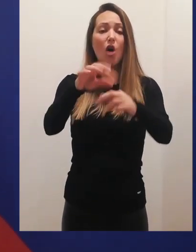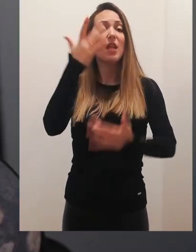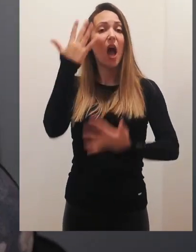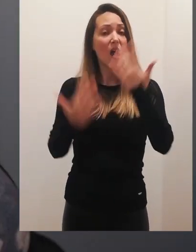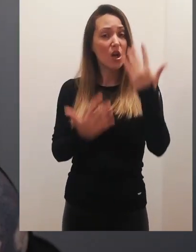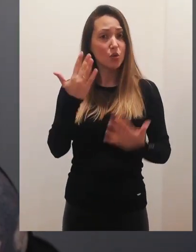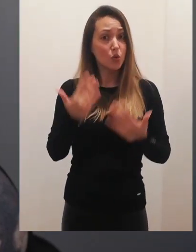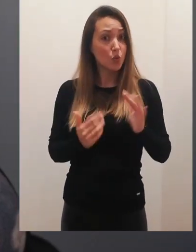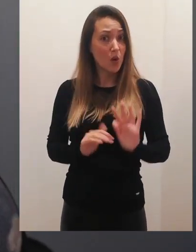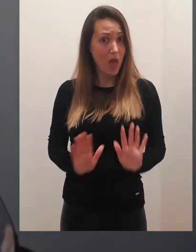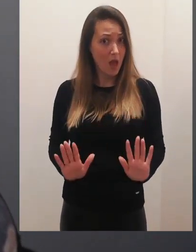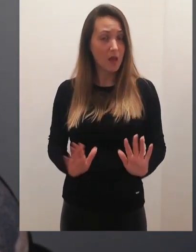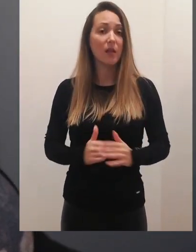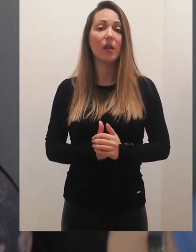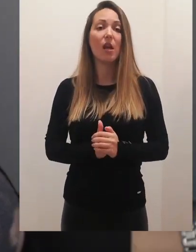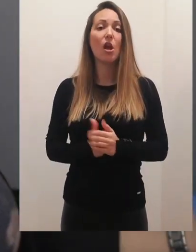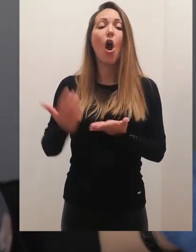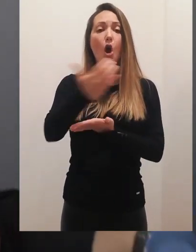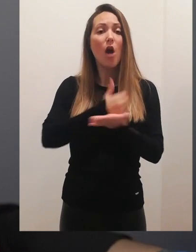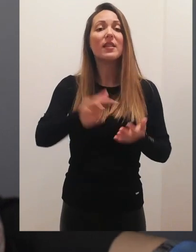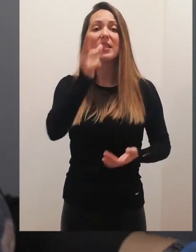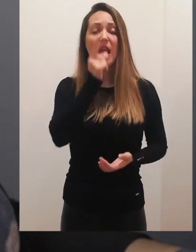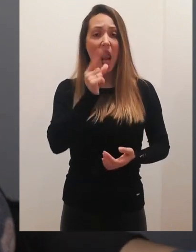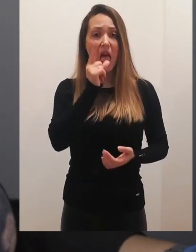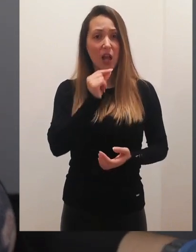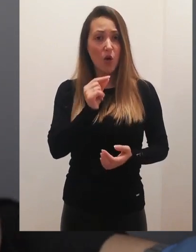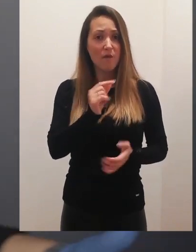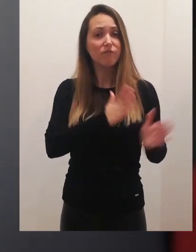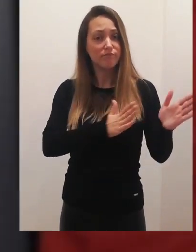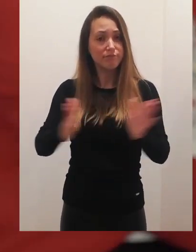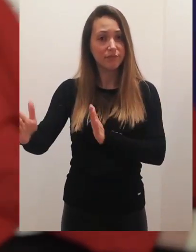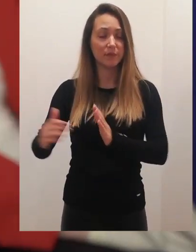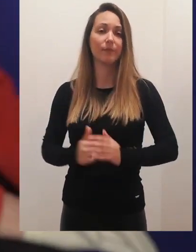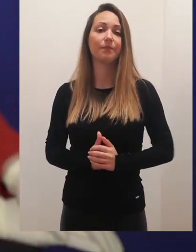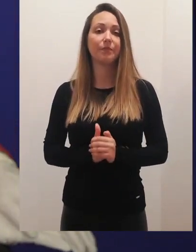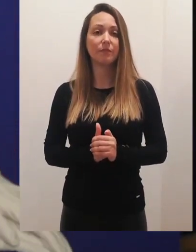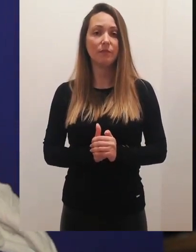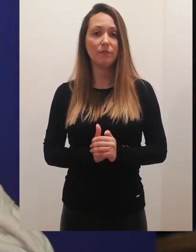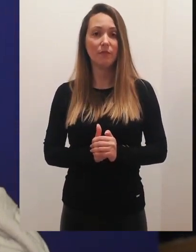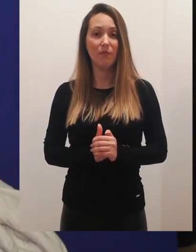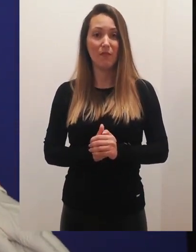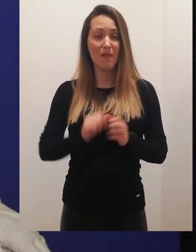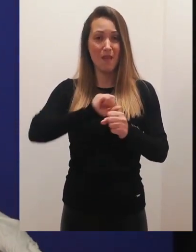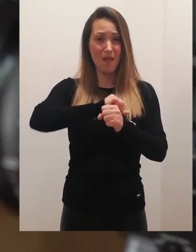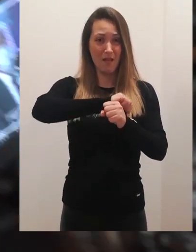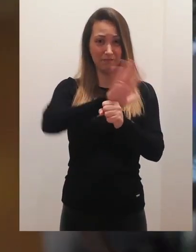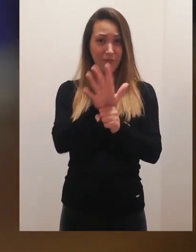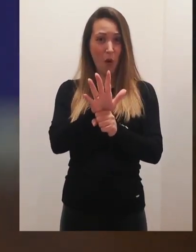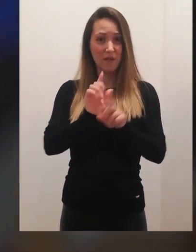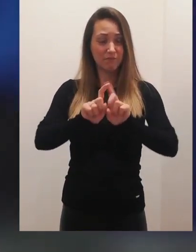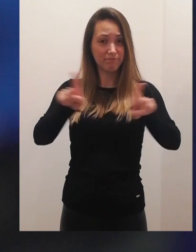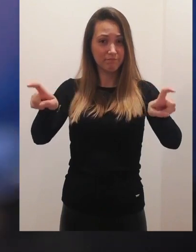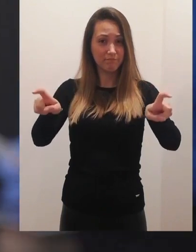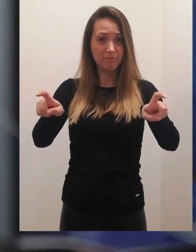neučeno, voditi računa, koristiti terapiju na pravi način, onak u propisa. Ljudi u toku epidemije COVID